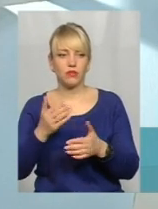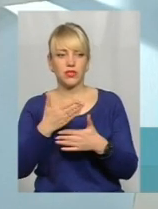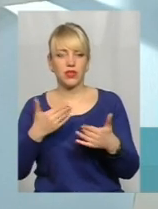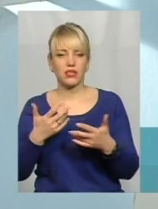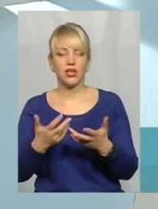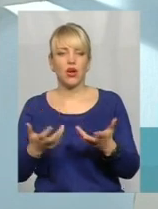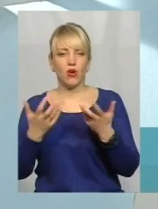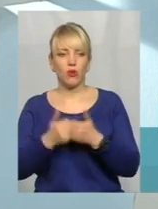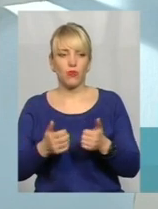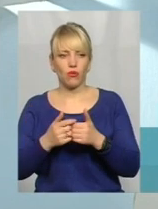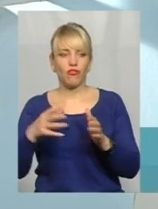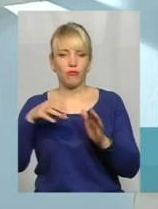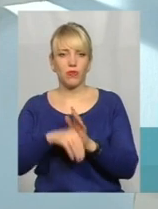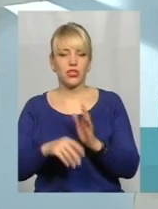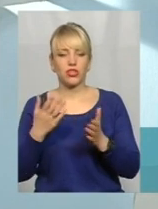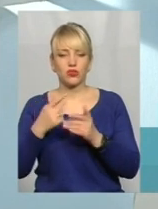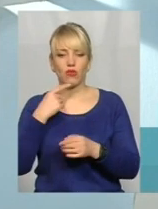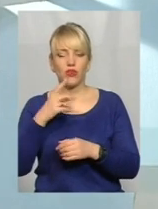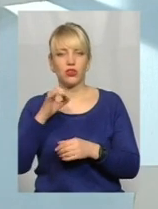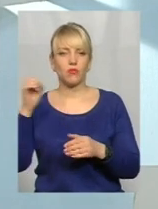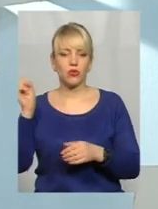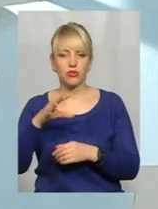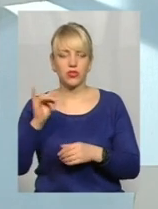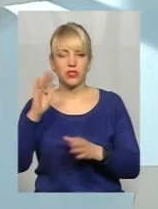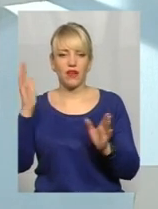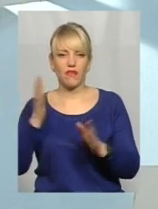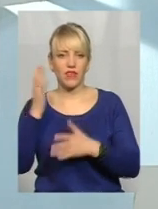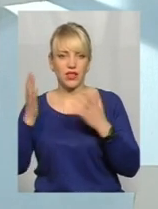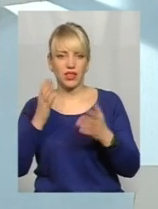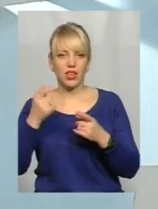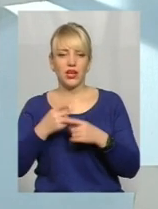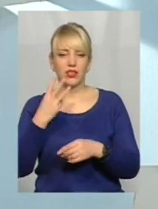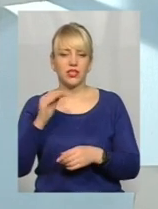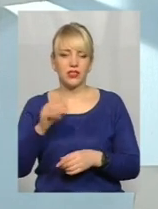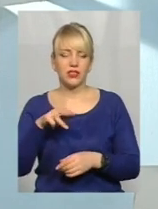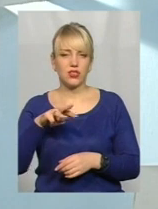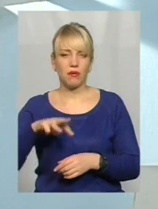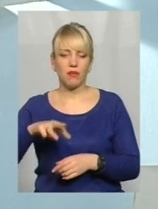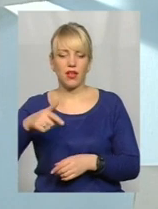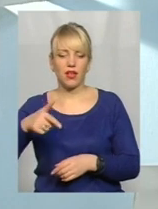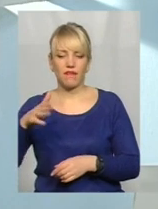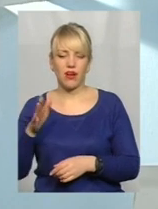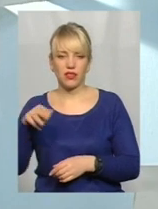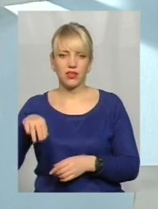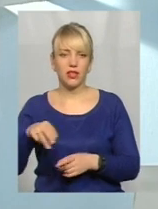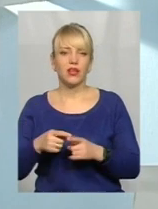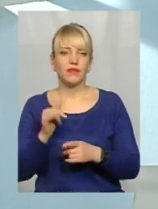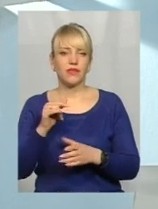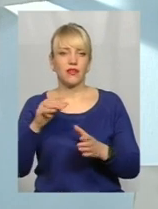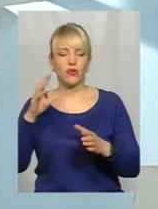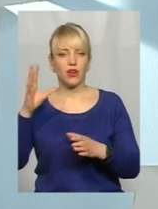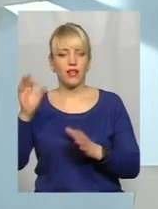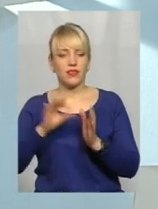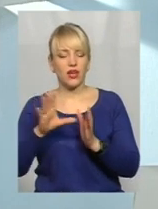межах, якщо ми говоримо про сонце і вітер енергію, трьох тисяч мегаватт енергії. За умови,